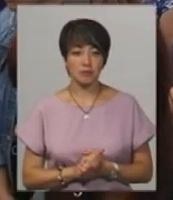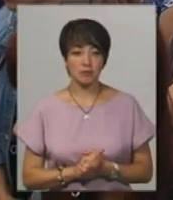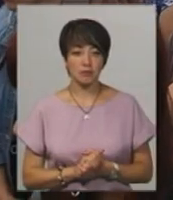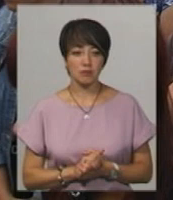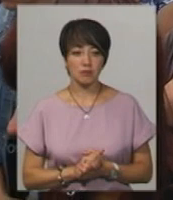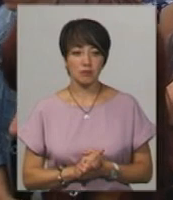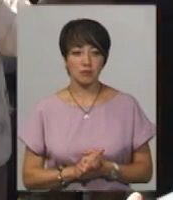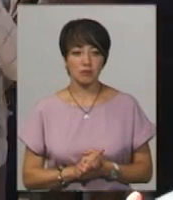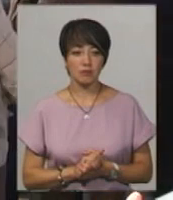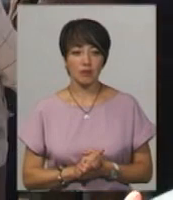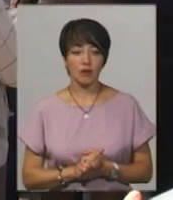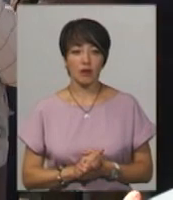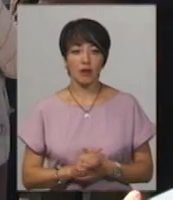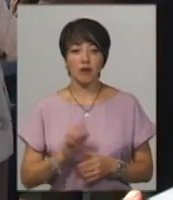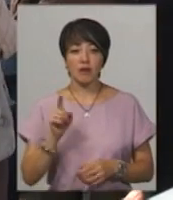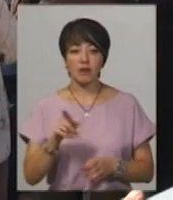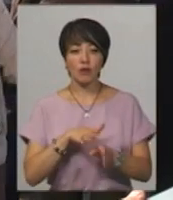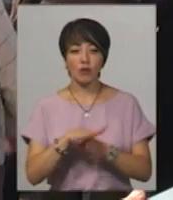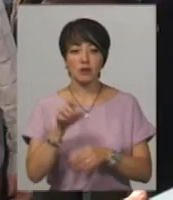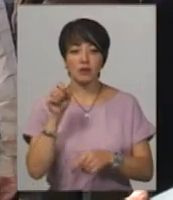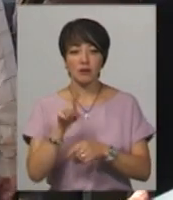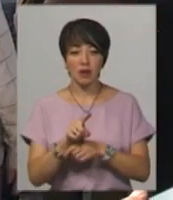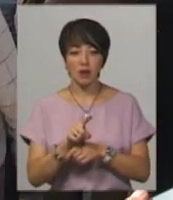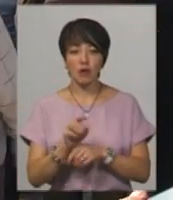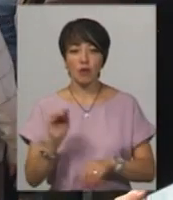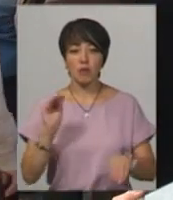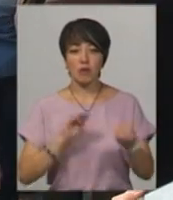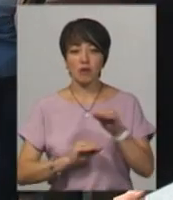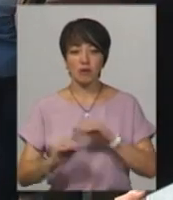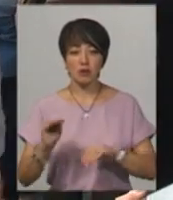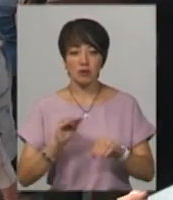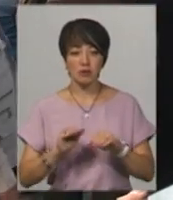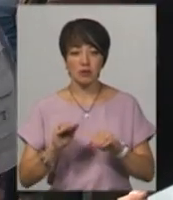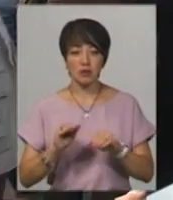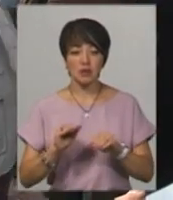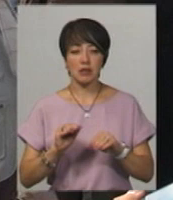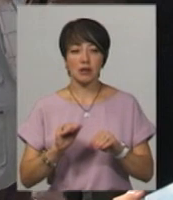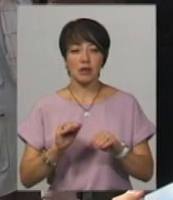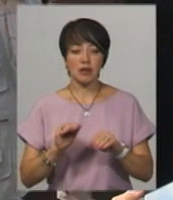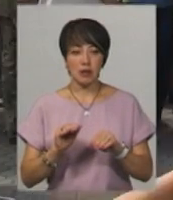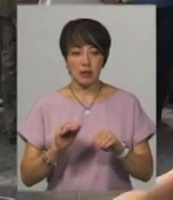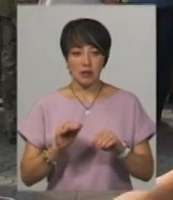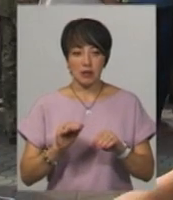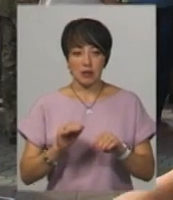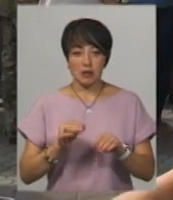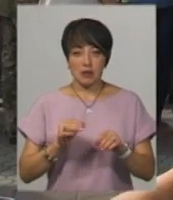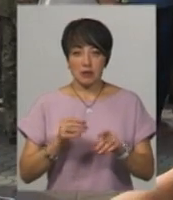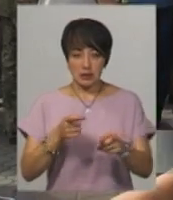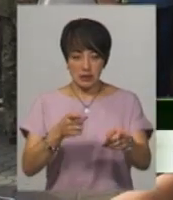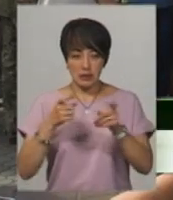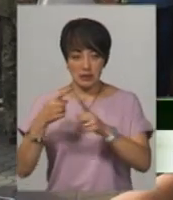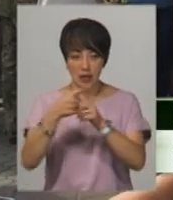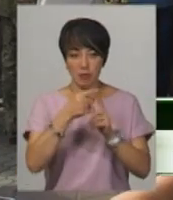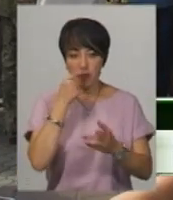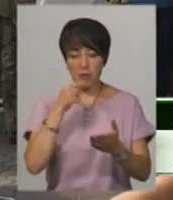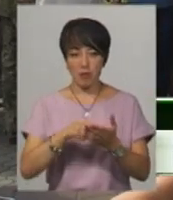Він виконував завдання, держава зі слайперу обов'язків. Він був ранений, і його